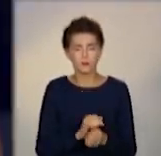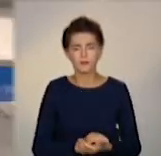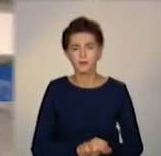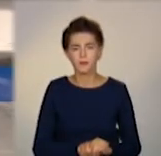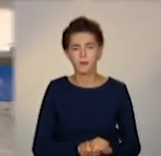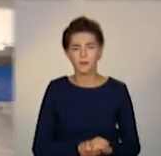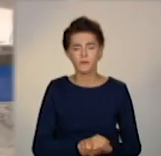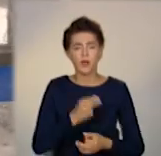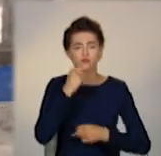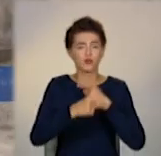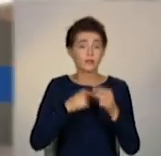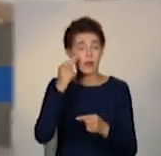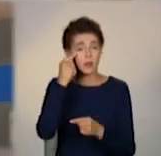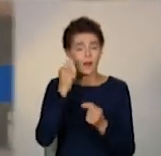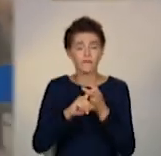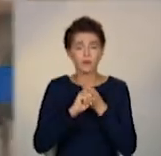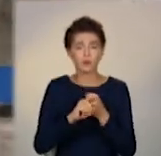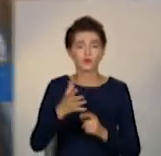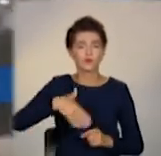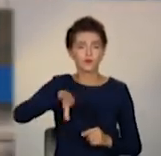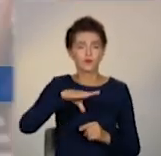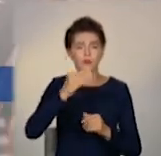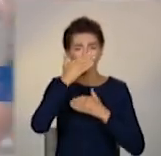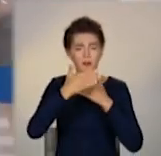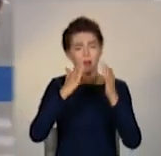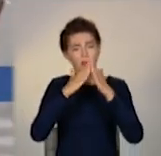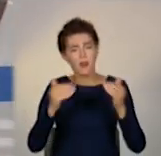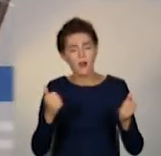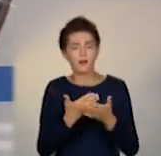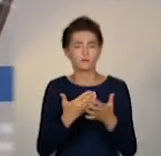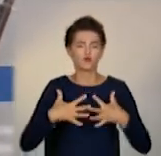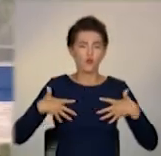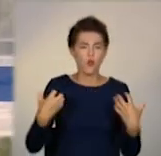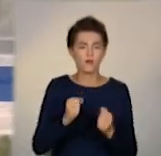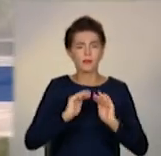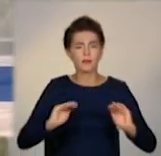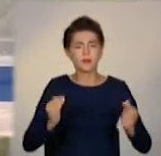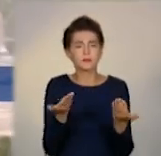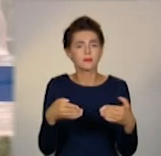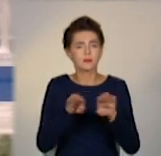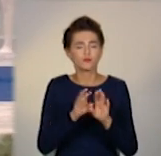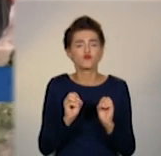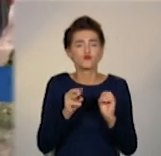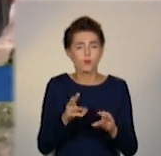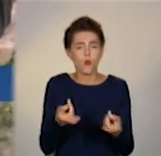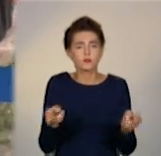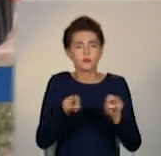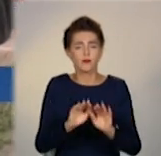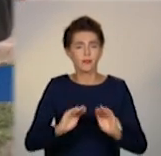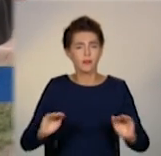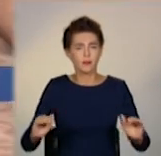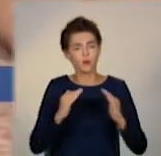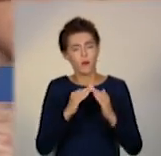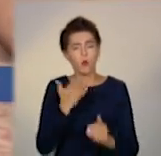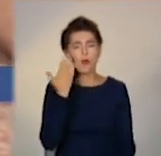Через коронавірус пришкільні табори та оздоровчі центри закриті. З ким залишити дитину, якщо